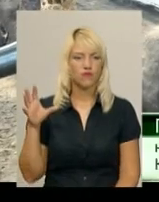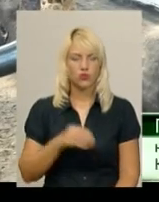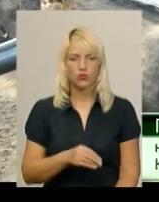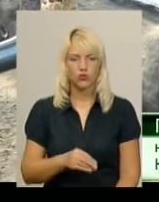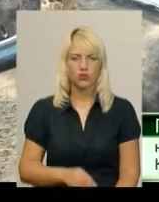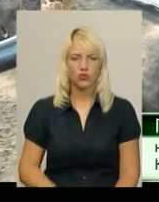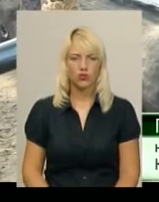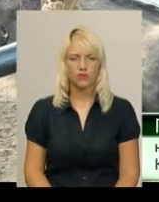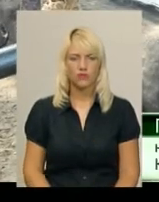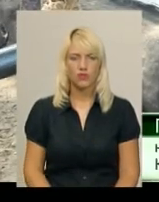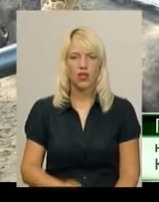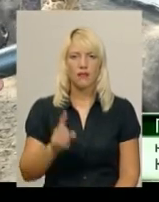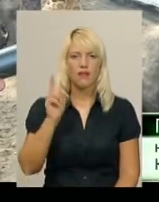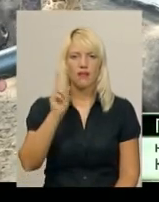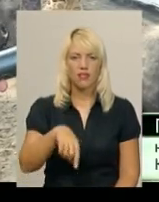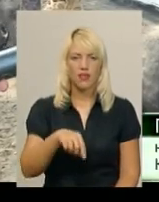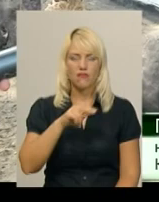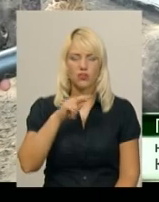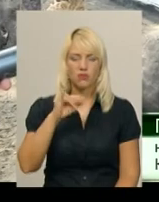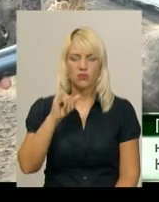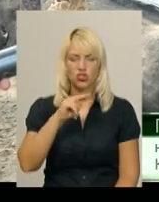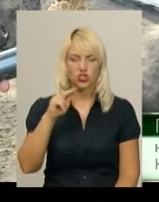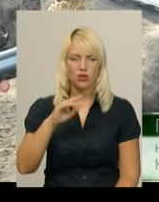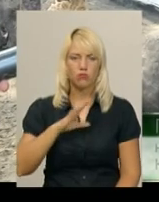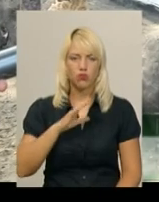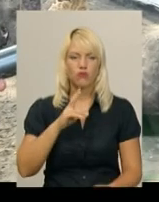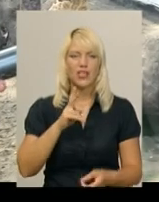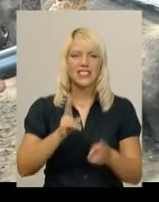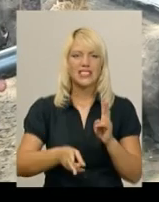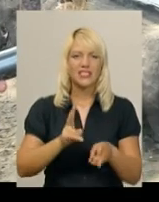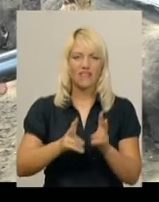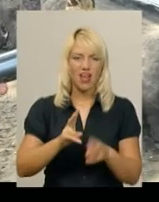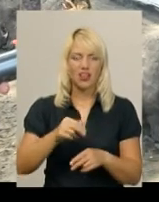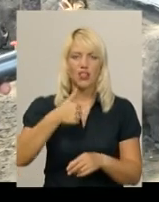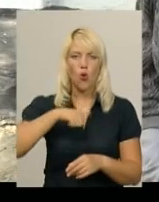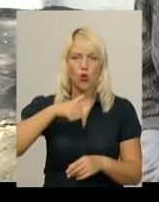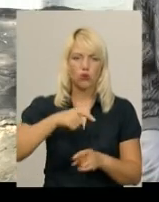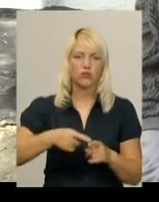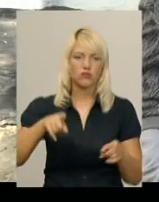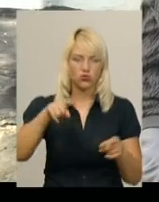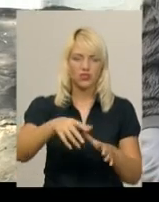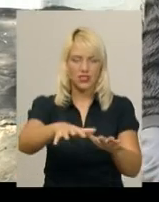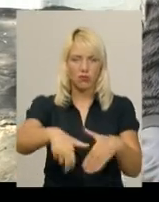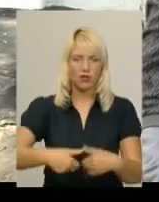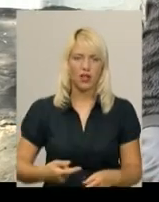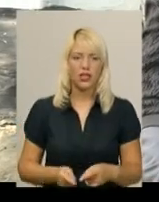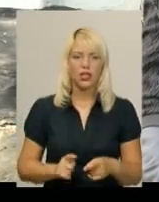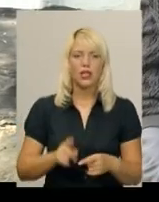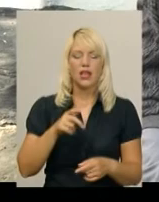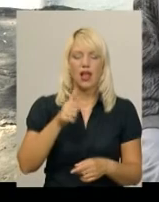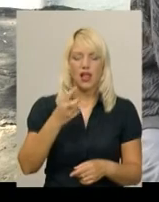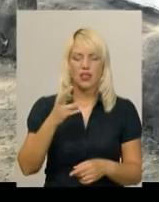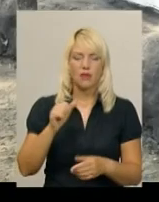грох був зварений і той виняли. Тоді ж Ганна пішла в колгосп